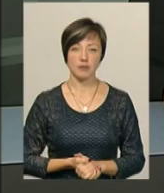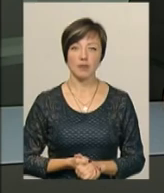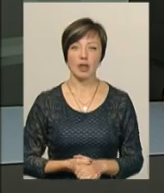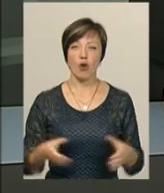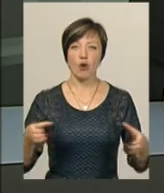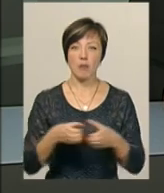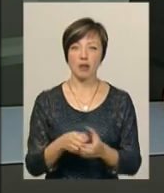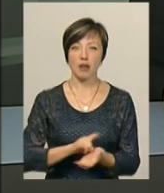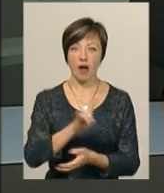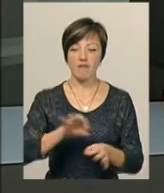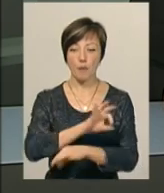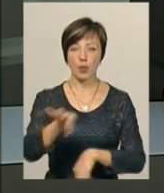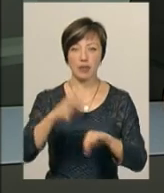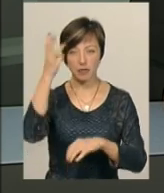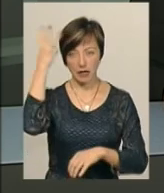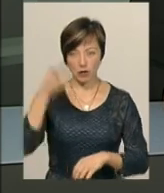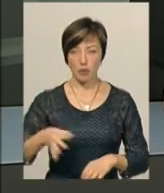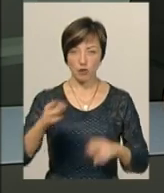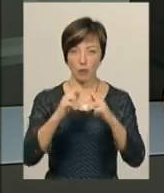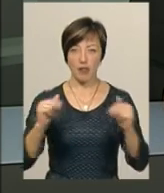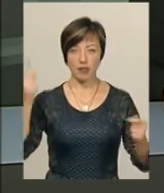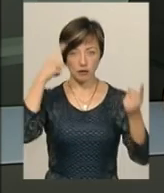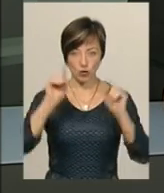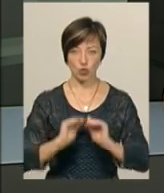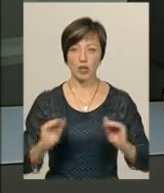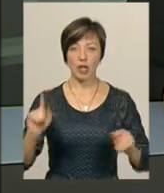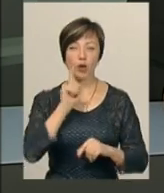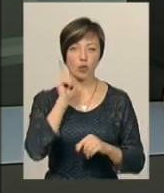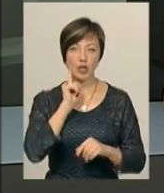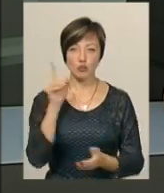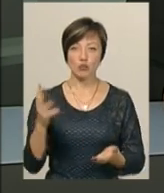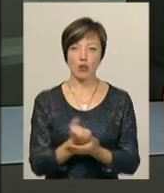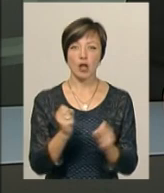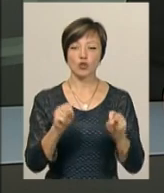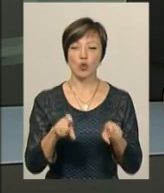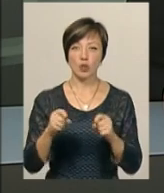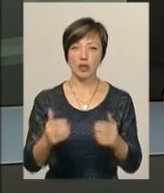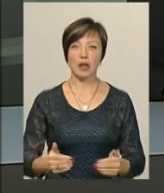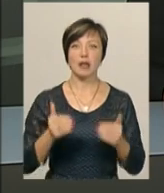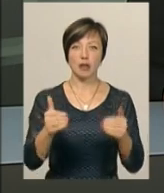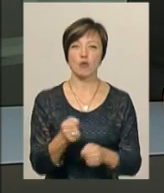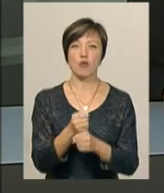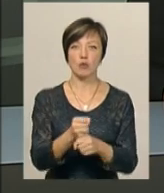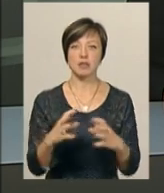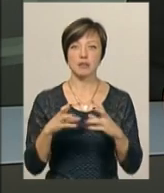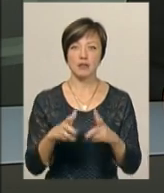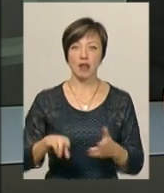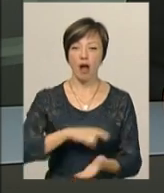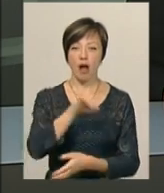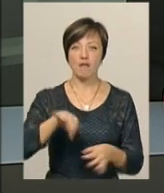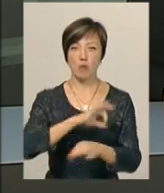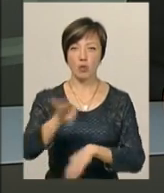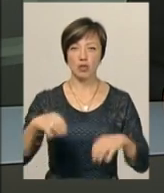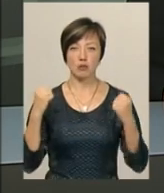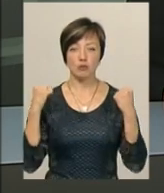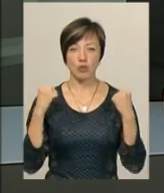Команда авіамоделістів Хмельницького обласного палацу творчості дітей та юнаста здобула золото етапу Кубку світу з авіамодельного спорту.